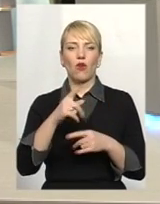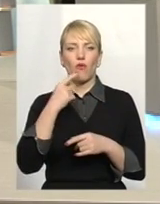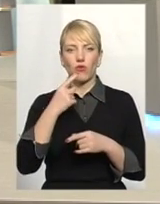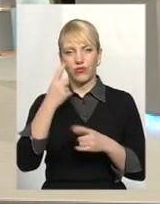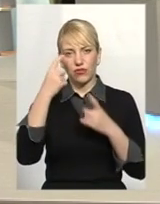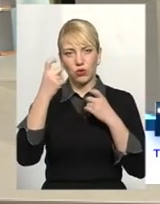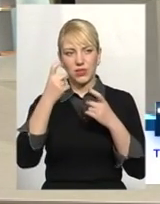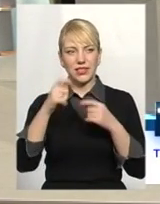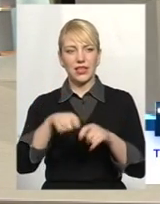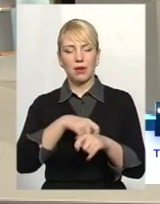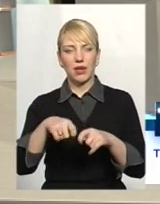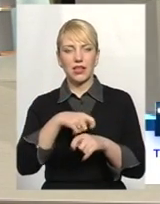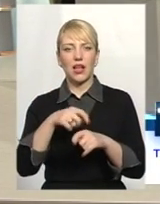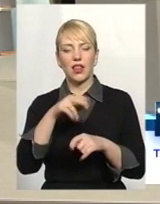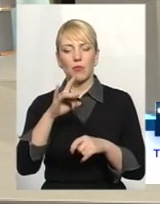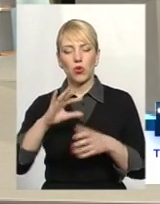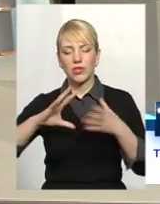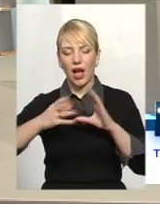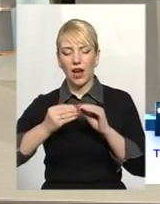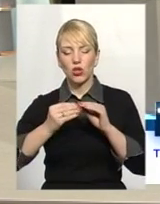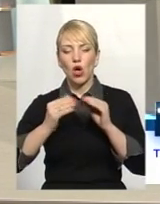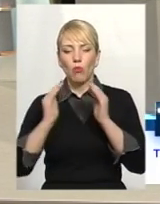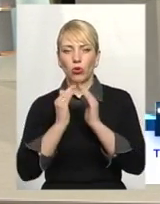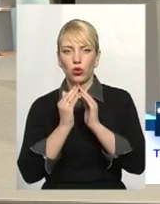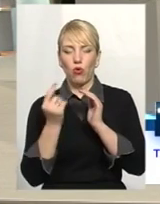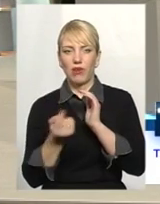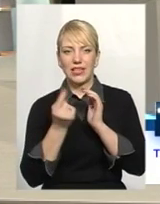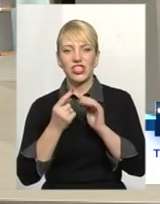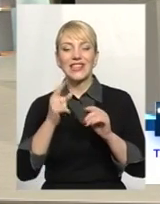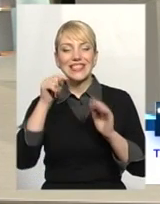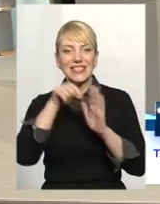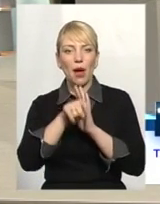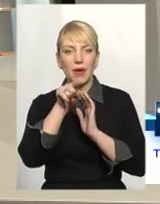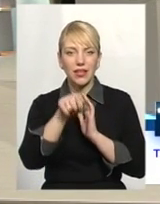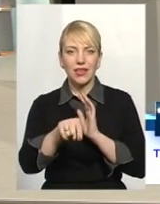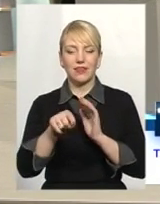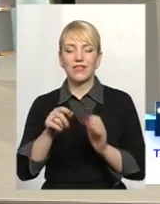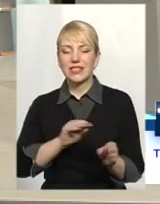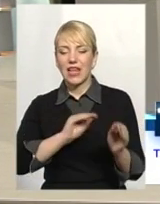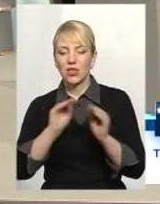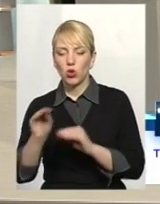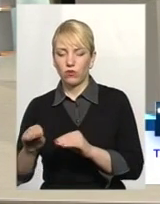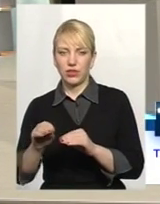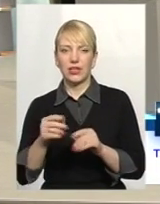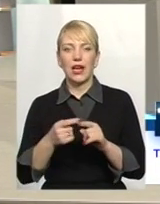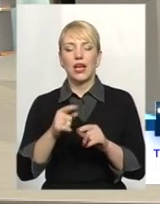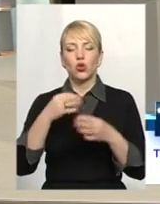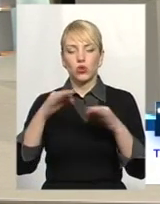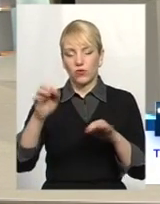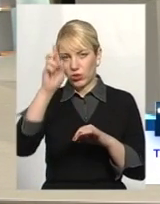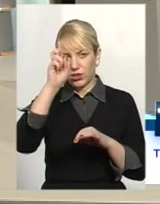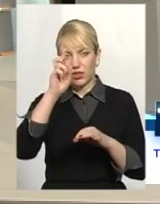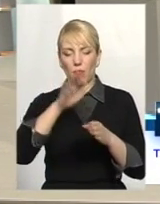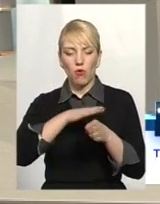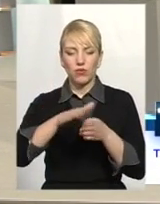інформаційних матеріалах щодо загальнобудинкових лічильників, саме їх встановлення дозволить нашій країні нарешті повністю відмовитися від такого